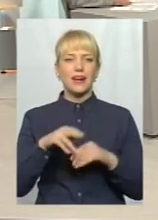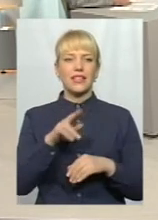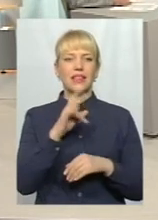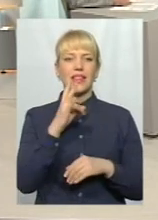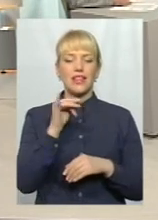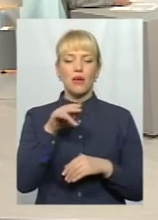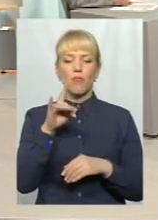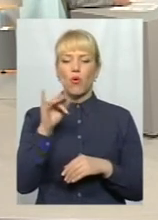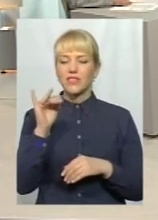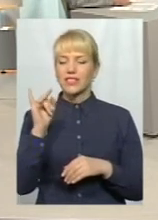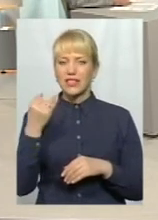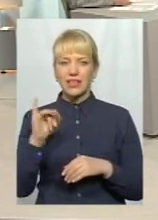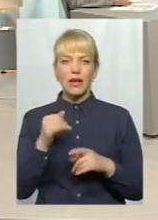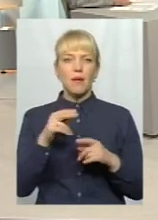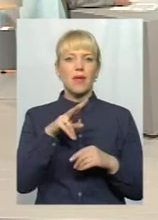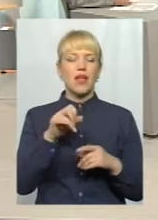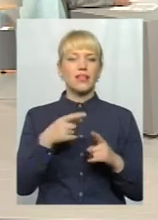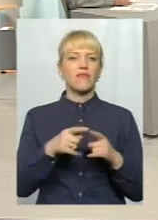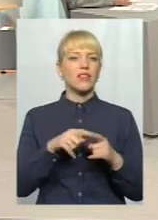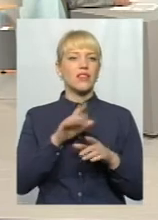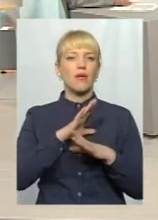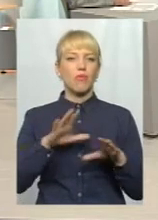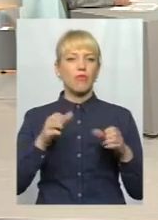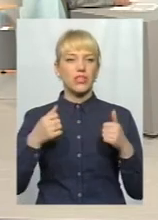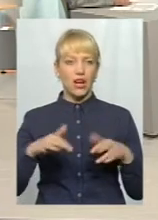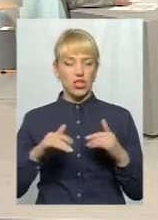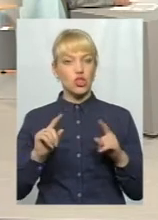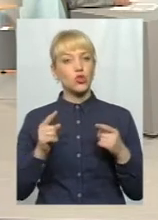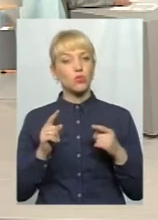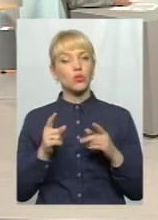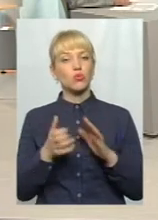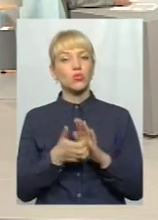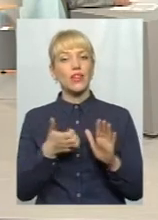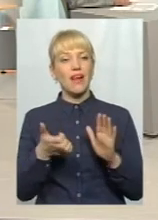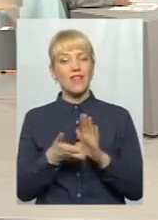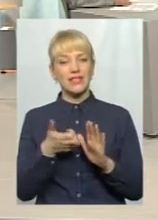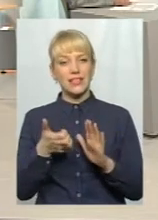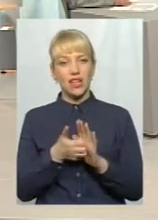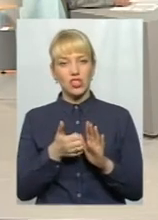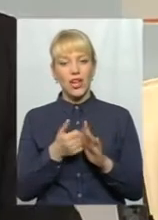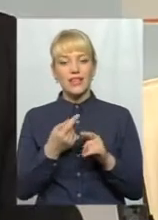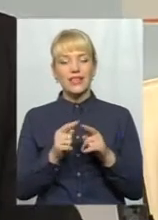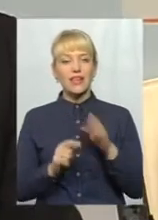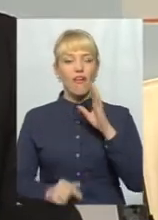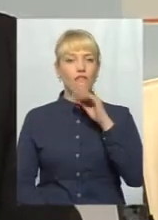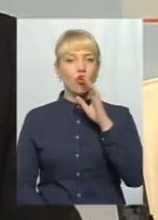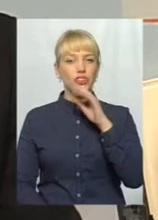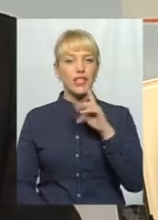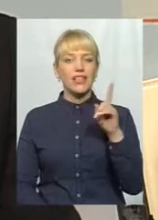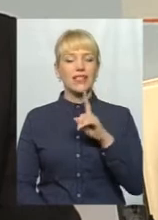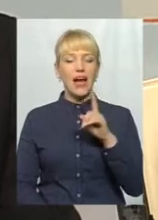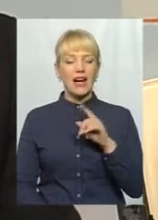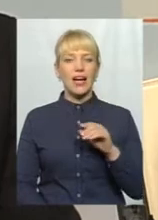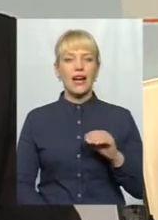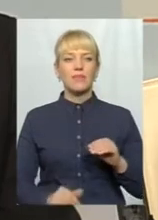понизі, фактично він майже не був втрачений. Тому що не вистачає тієї води, яка надходить